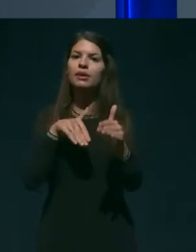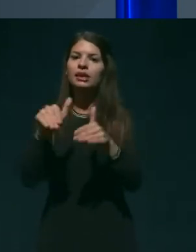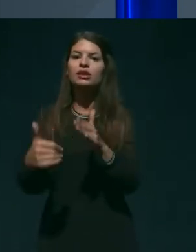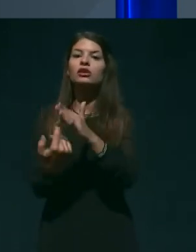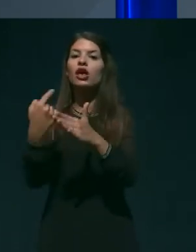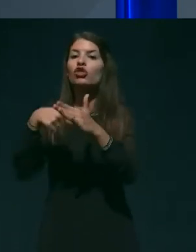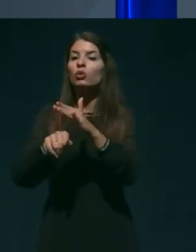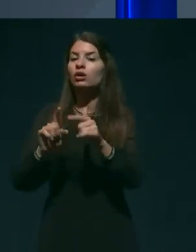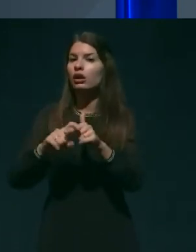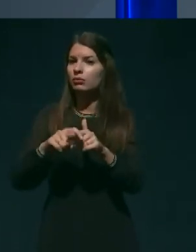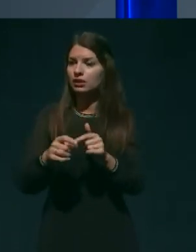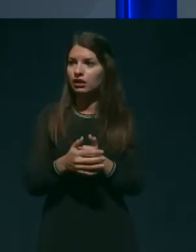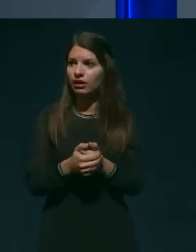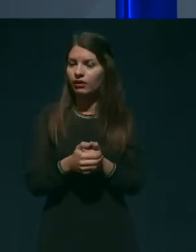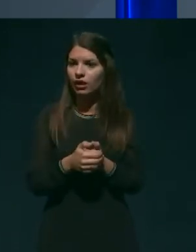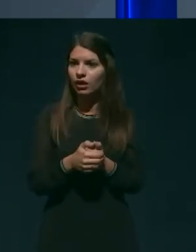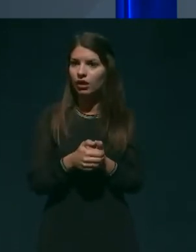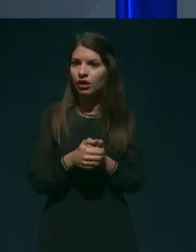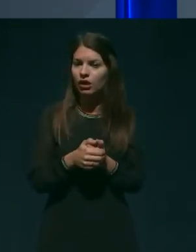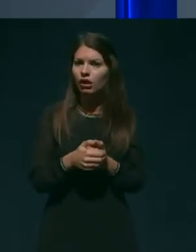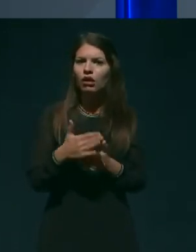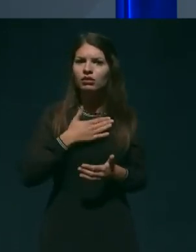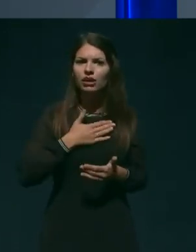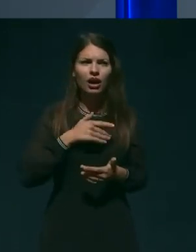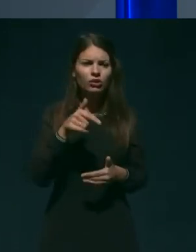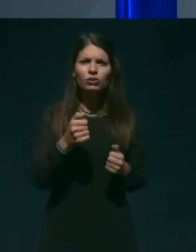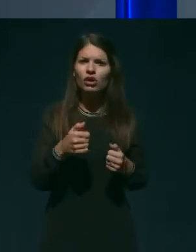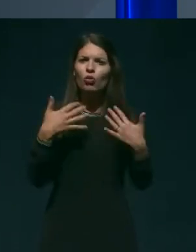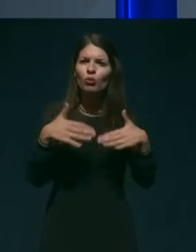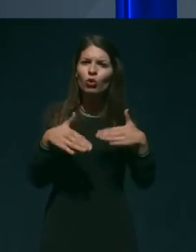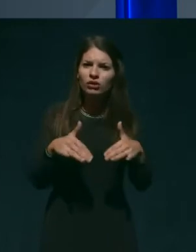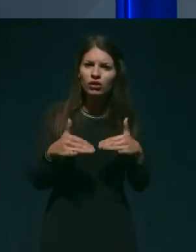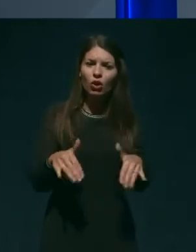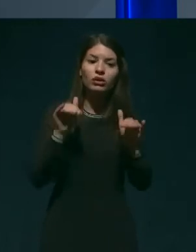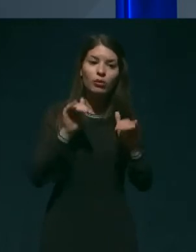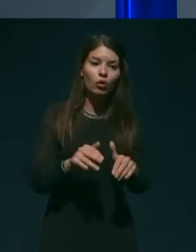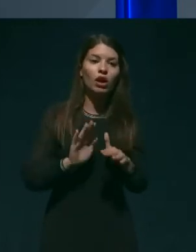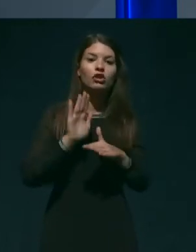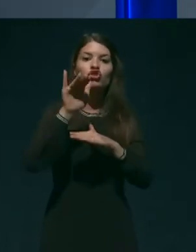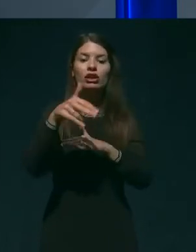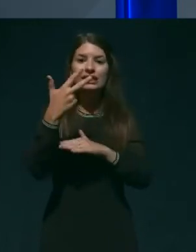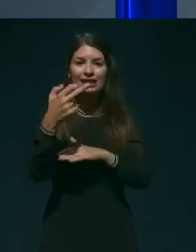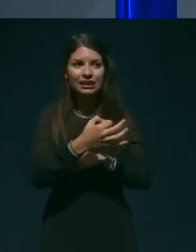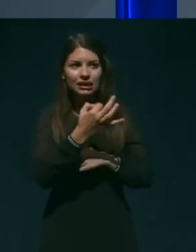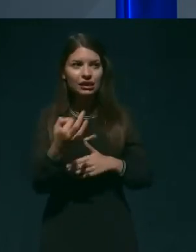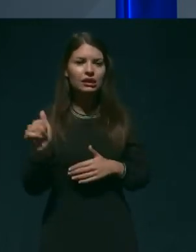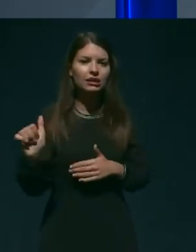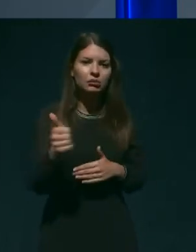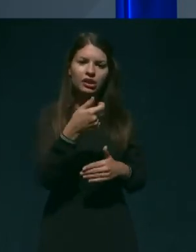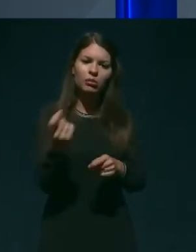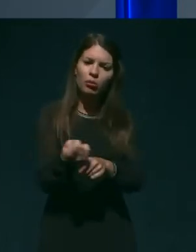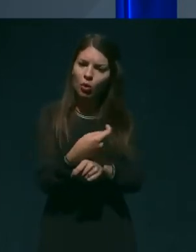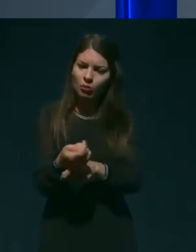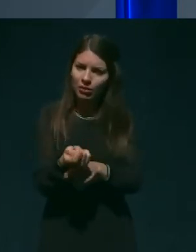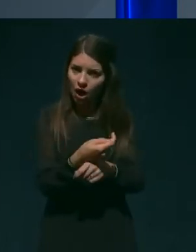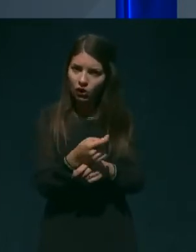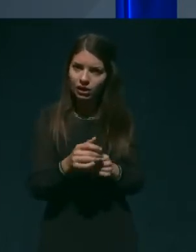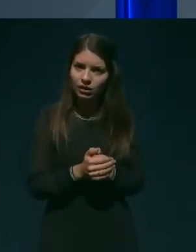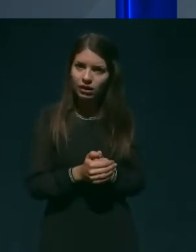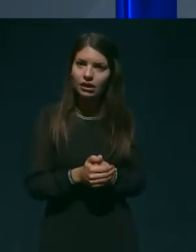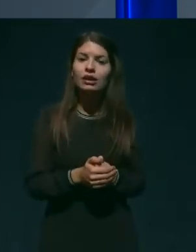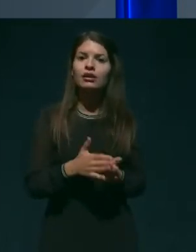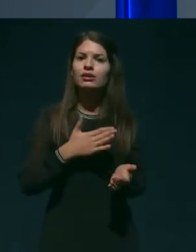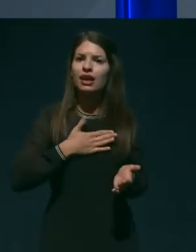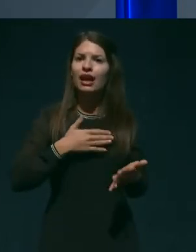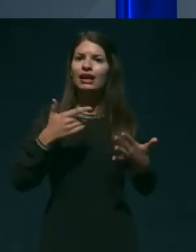Zakaj se je z objavo tako mudilo, da ste ga tri dni kasneje že morali popravljati? Zakaj ste 17. maja v